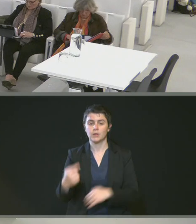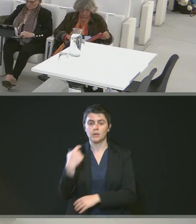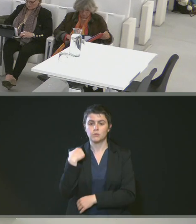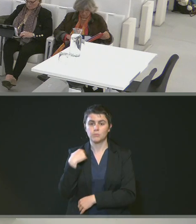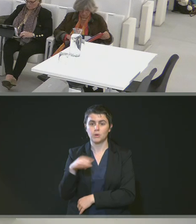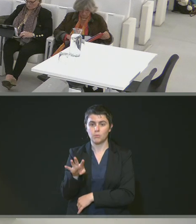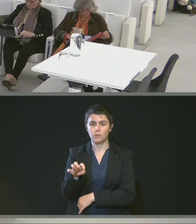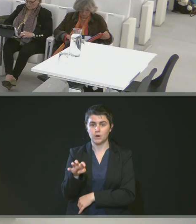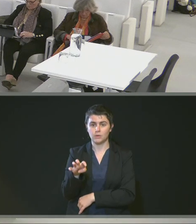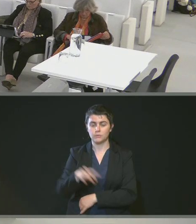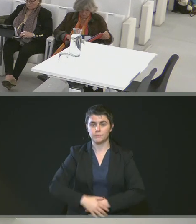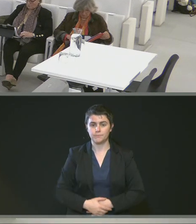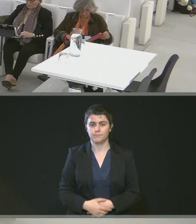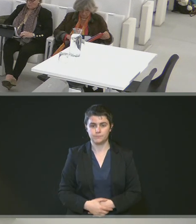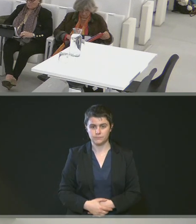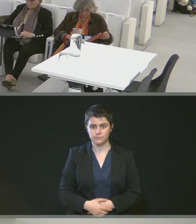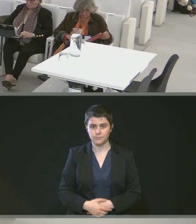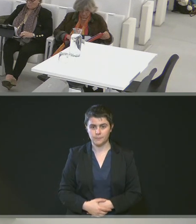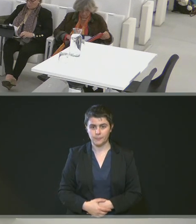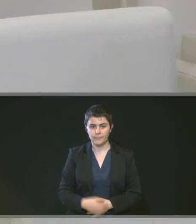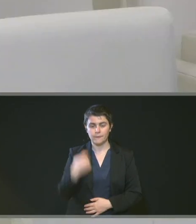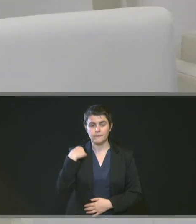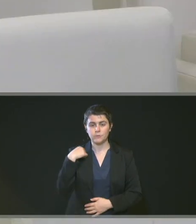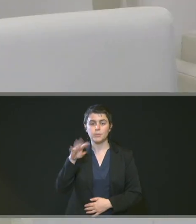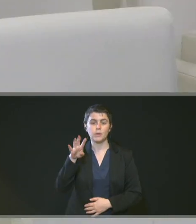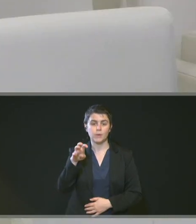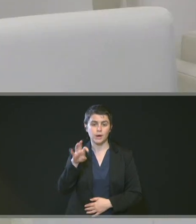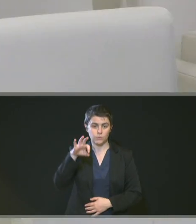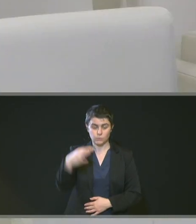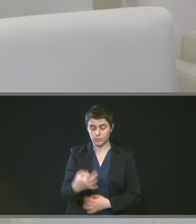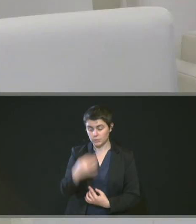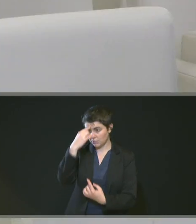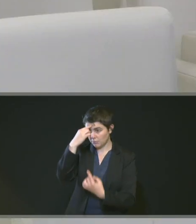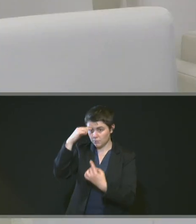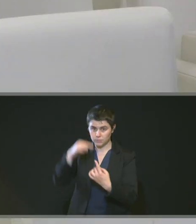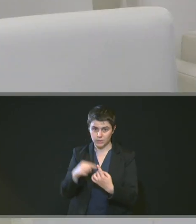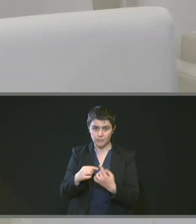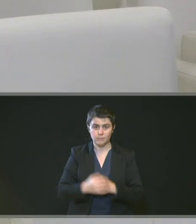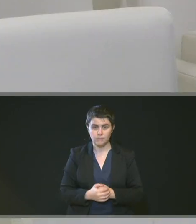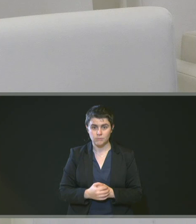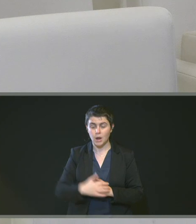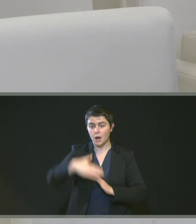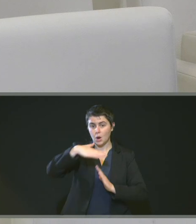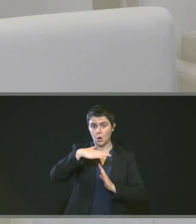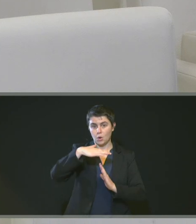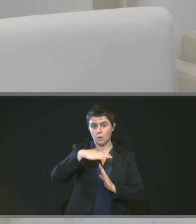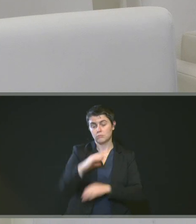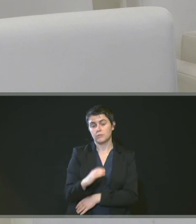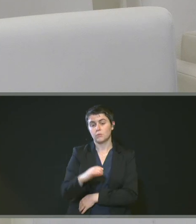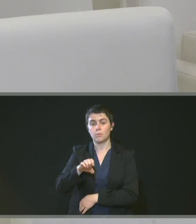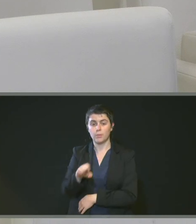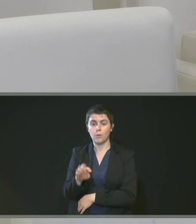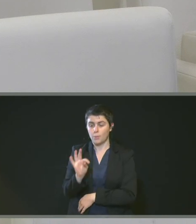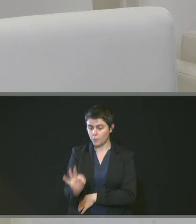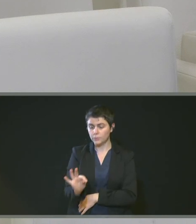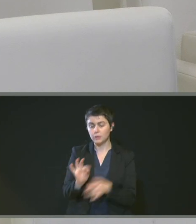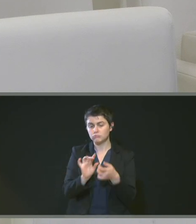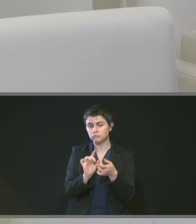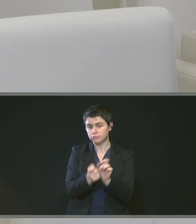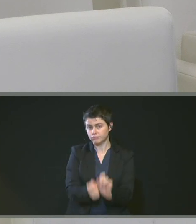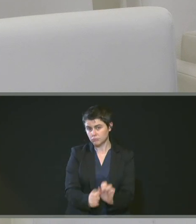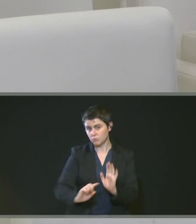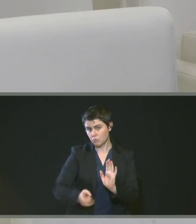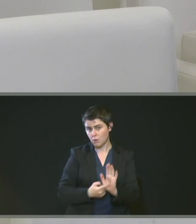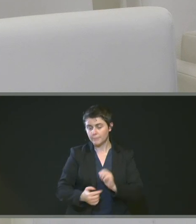cette fois-ci. Oui, la numéro 40 concerne la modification des modalités d'utilisation du compte épargne-temps. Le projet de délibération